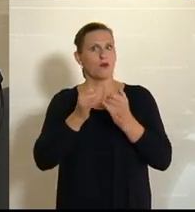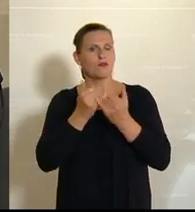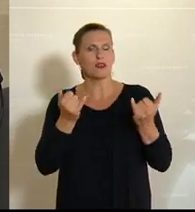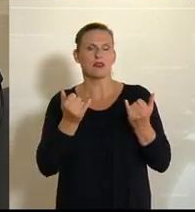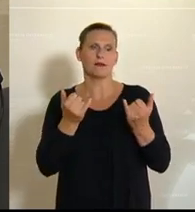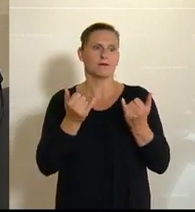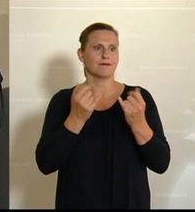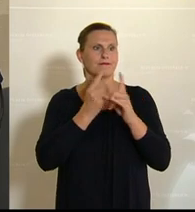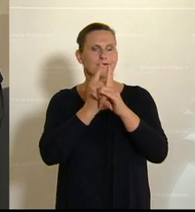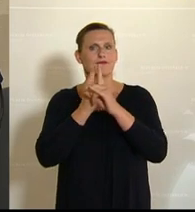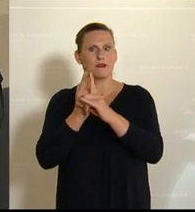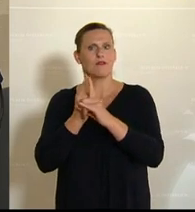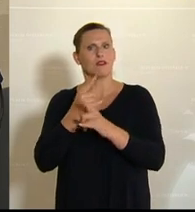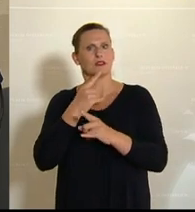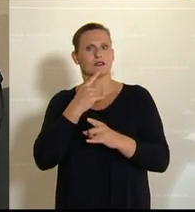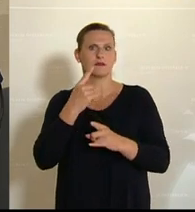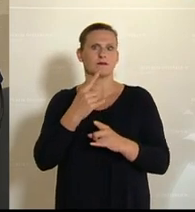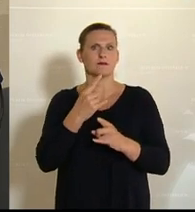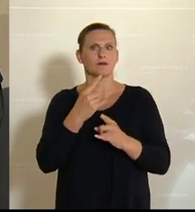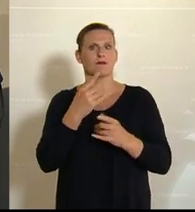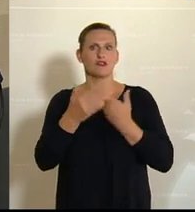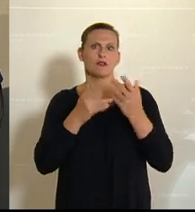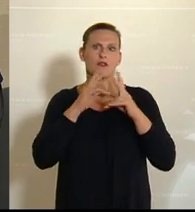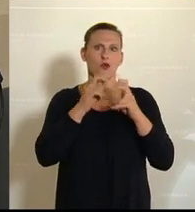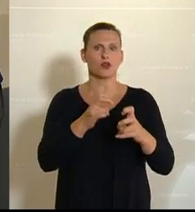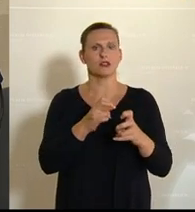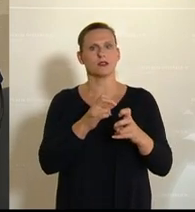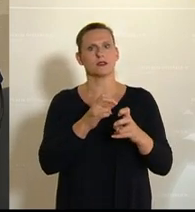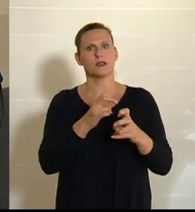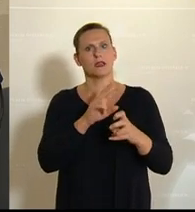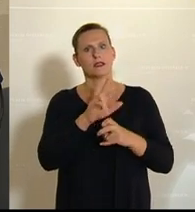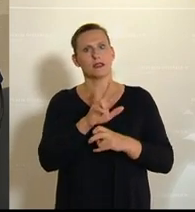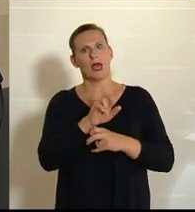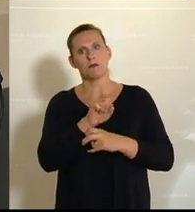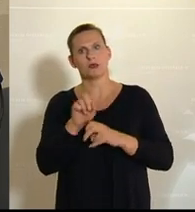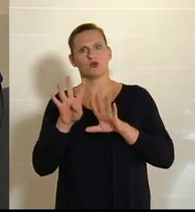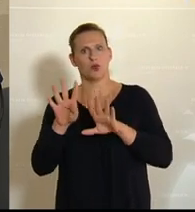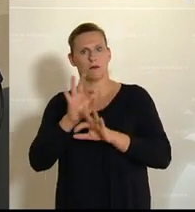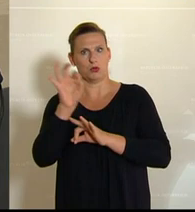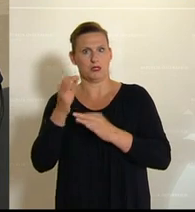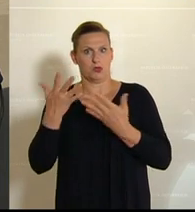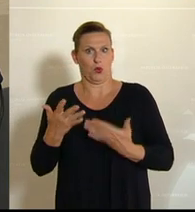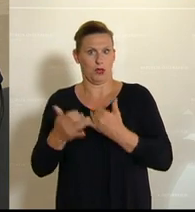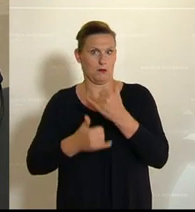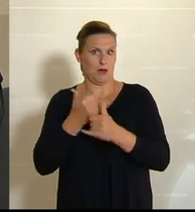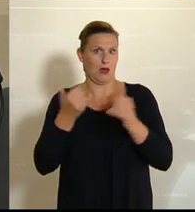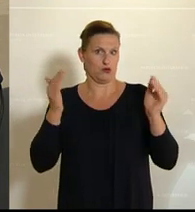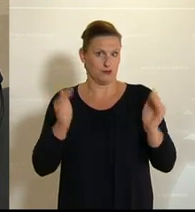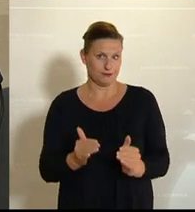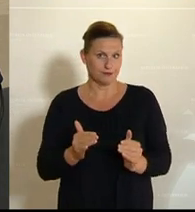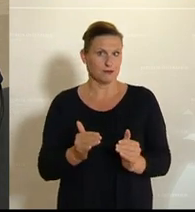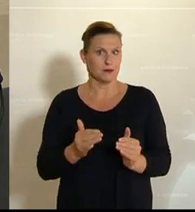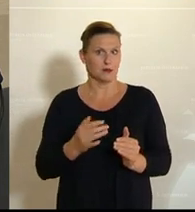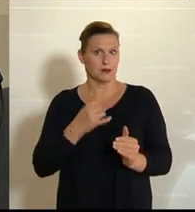man jetzt Glauben schenken darf, irgendwas zwischen drei und neun Prozent dieses Jahr schrumpfen. Wir leben also in Zeiten